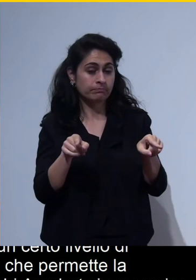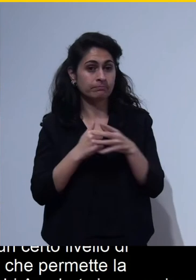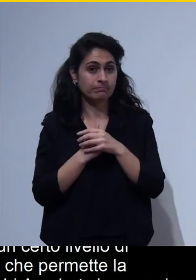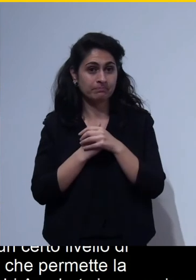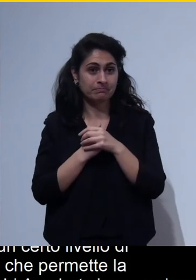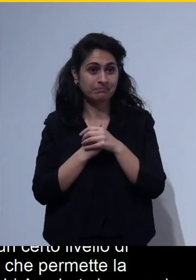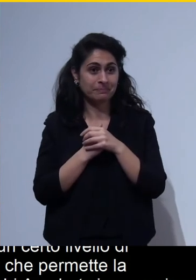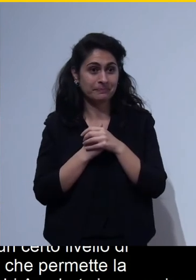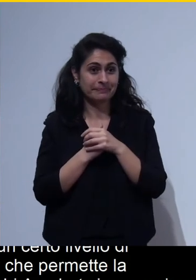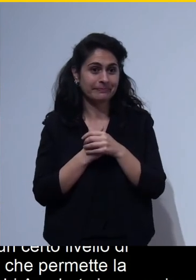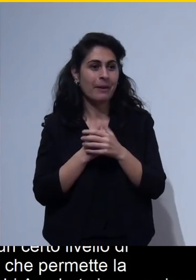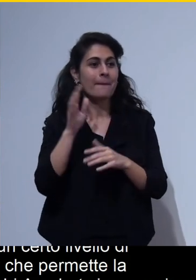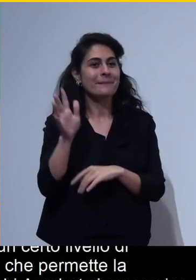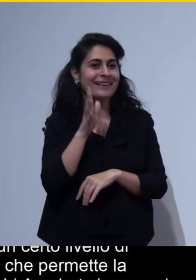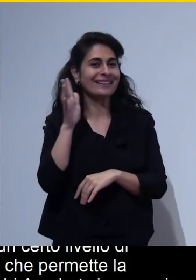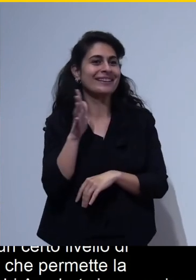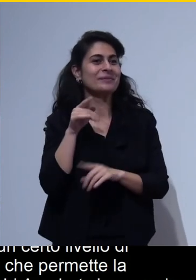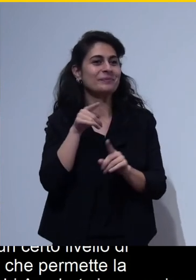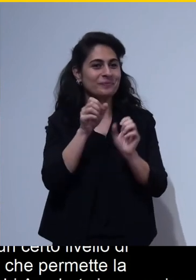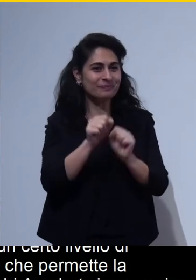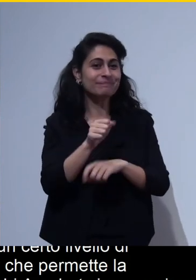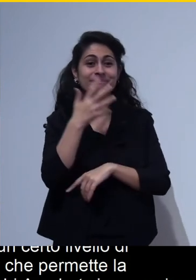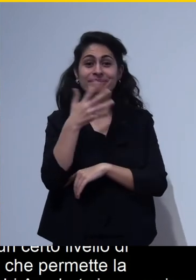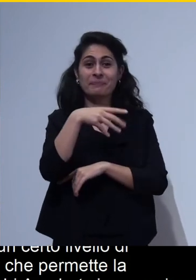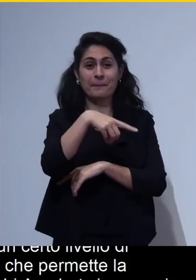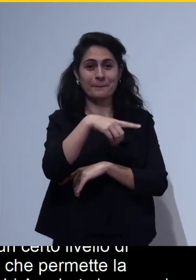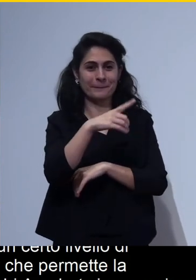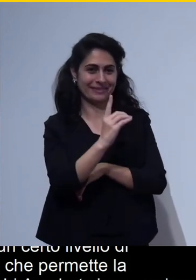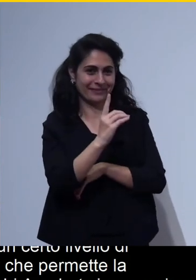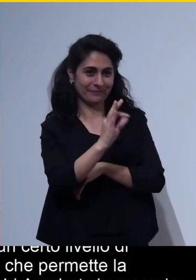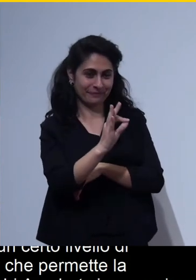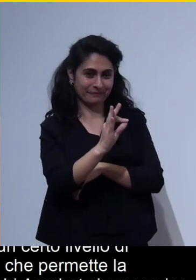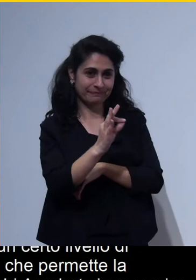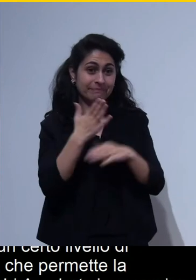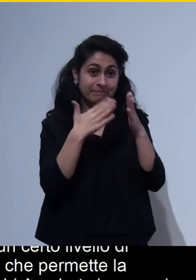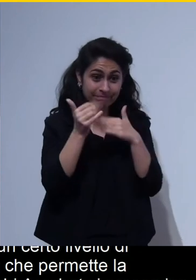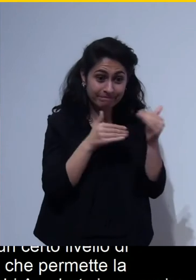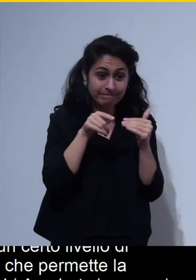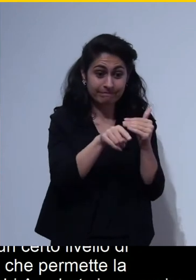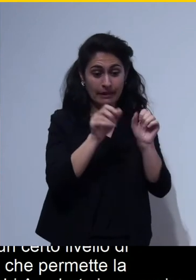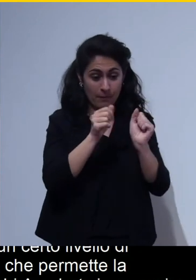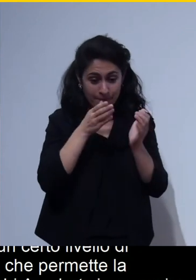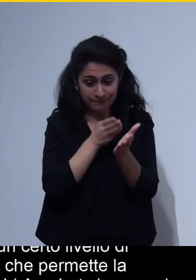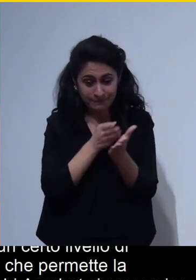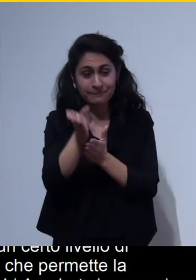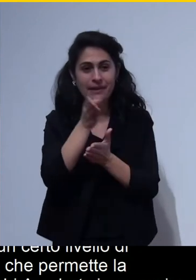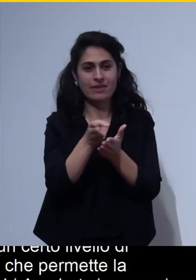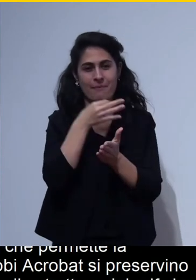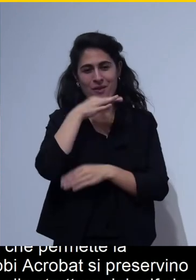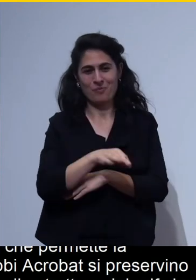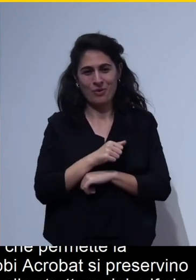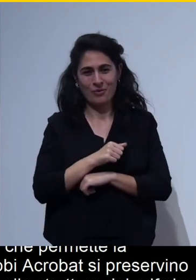esempio, al tagging del PDF, quindi alla struttura del PDF che poi permette la navigabilità, oppure ai